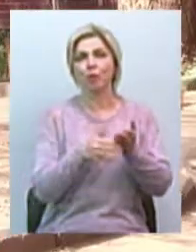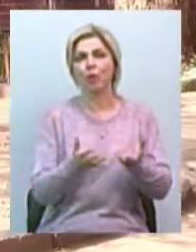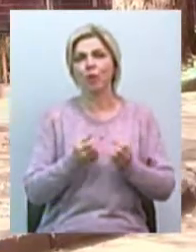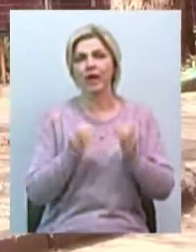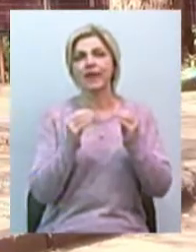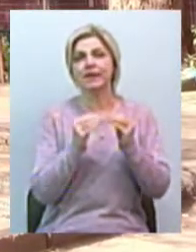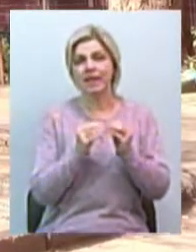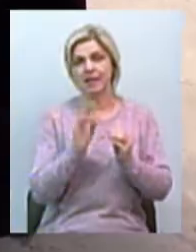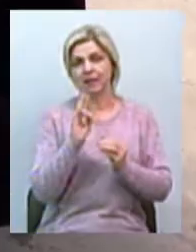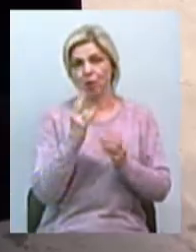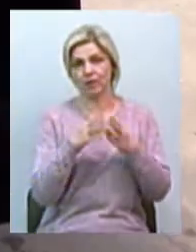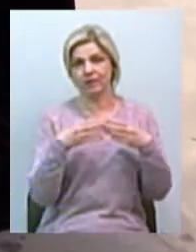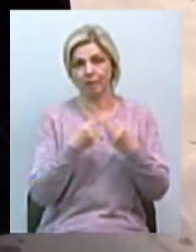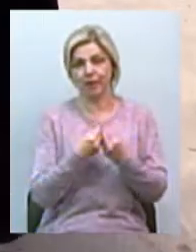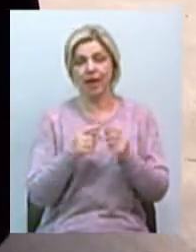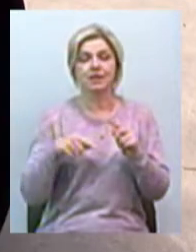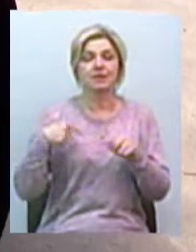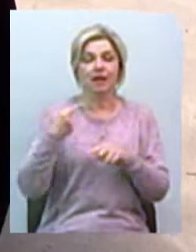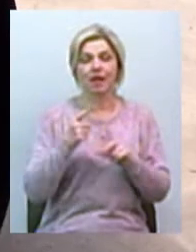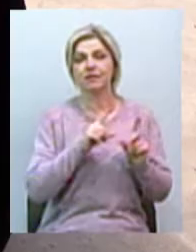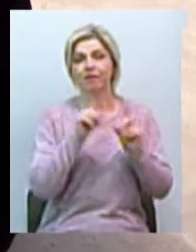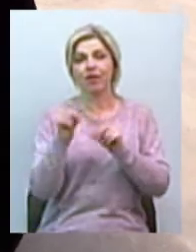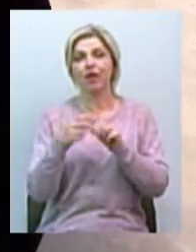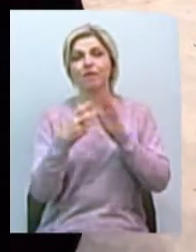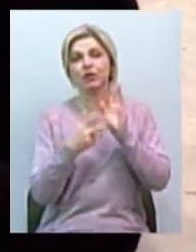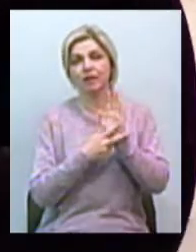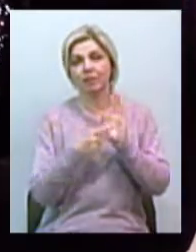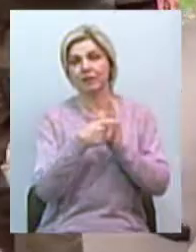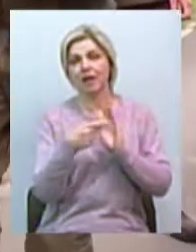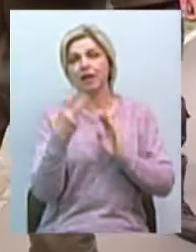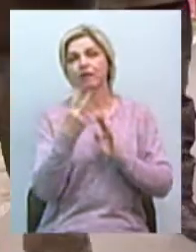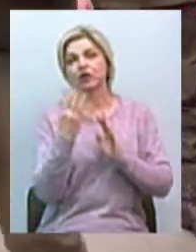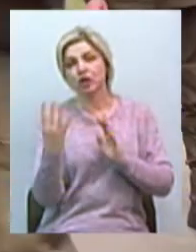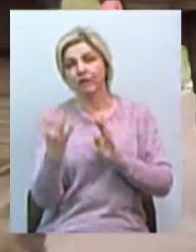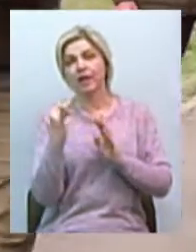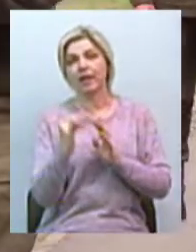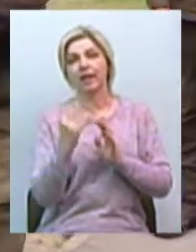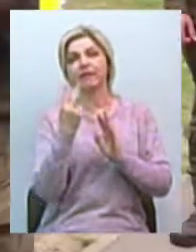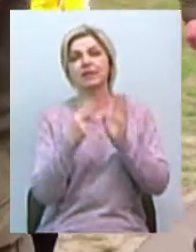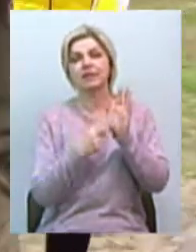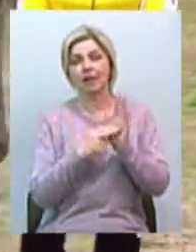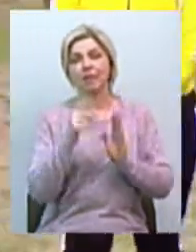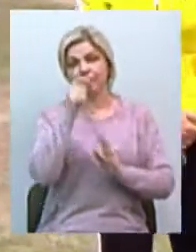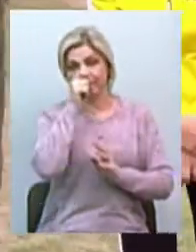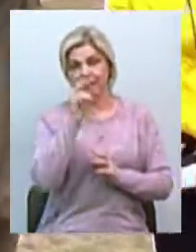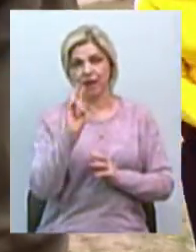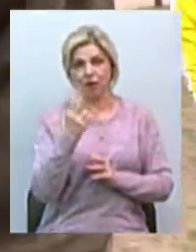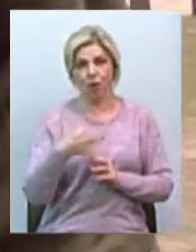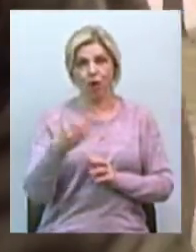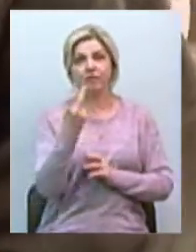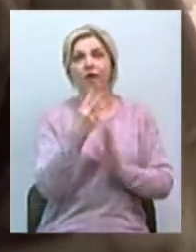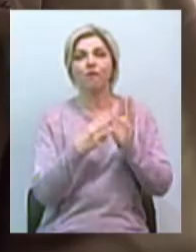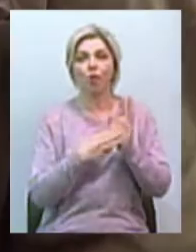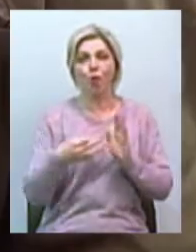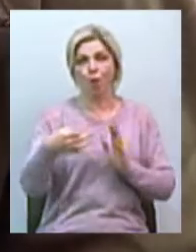миколаївських сімей. Наступний виїзд – 18-го, 24-го та 27-го квітня по Миколаїву, 28-го квітня в